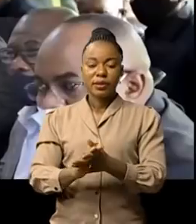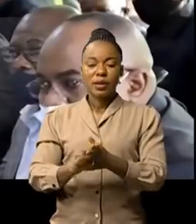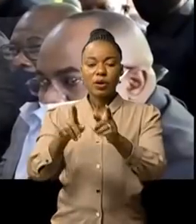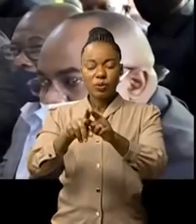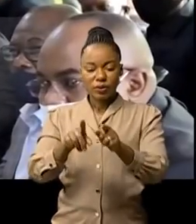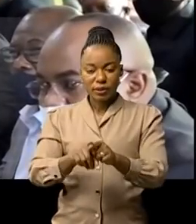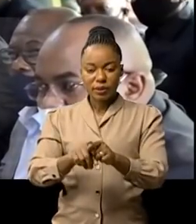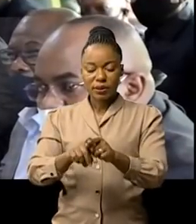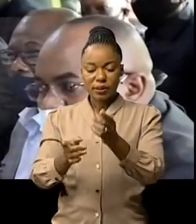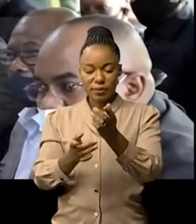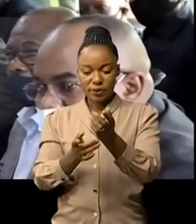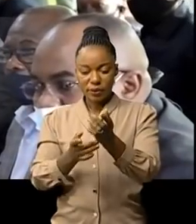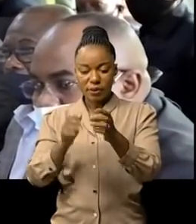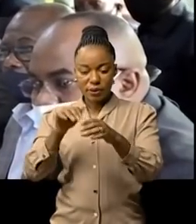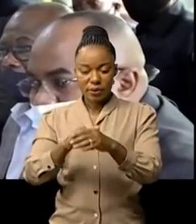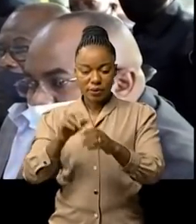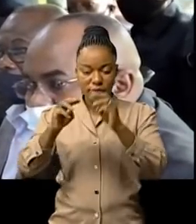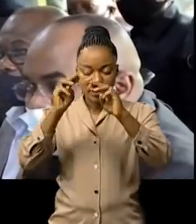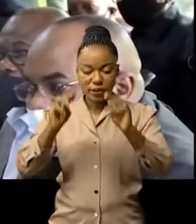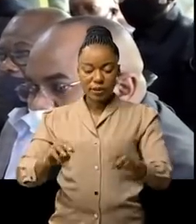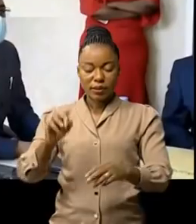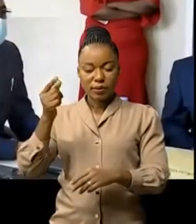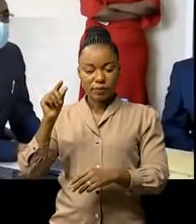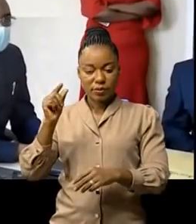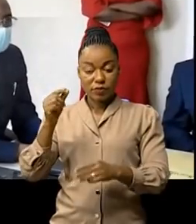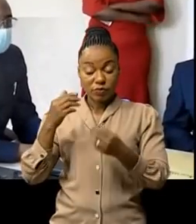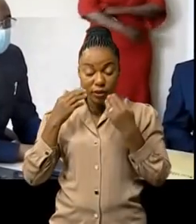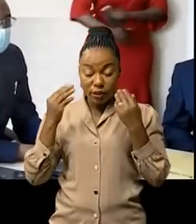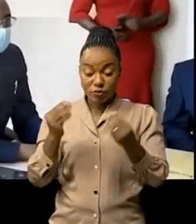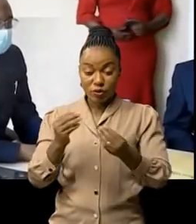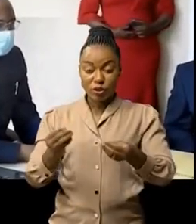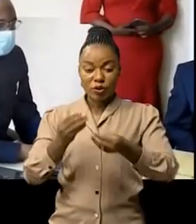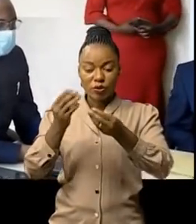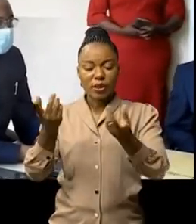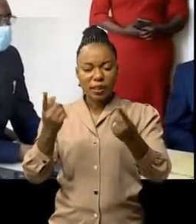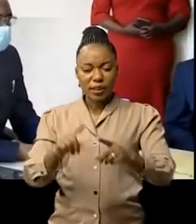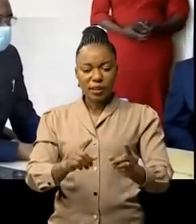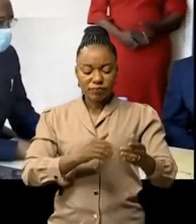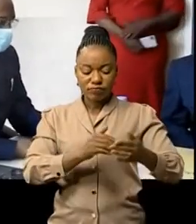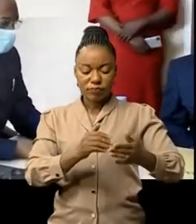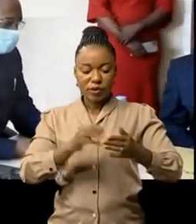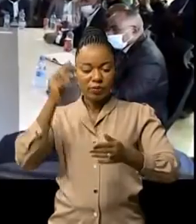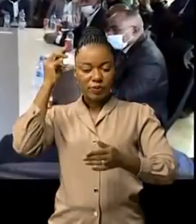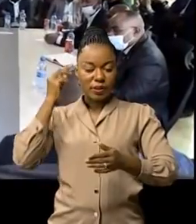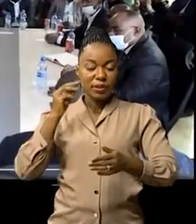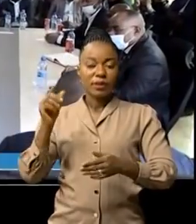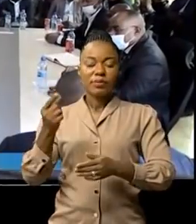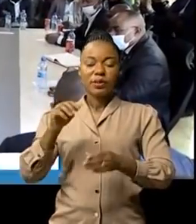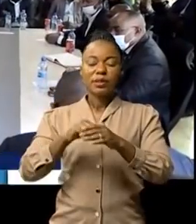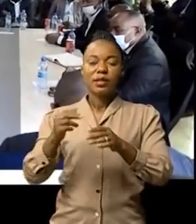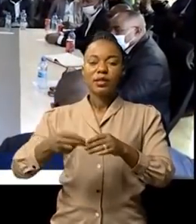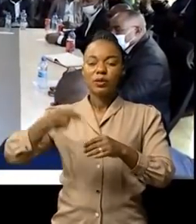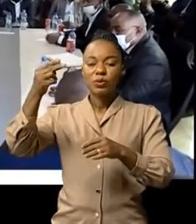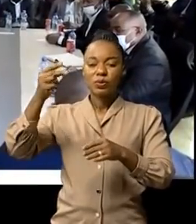organe technique du ministère de Mines. C'est le sens qu'il faut donner de sa présence aux côtés de la ministre de Mines dont Léo Katanga